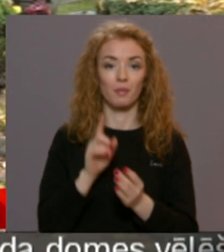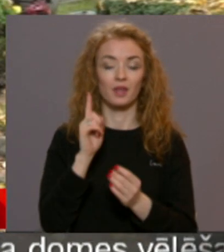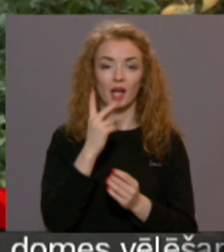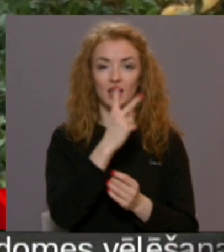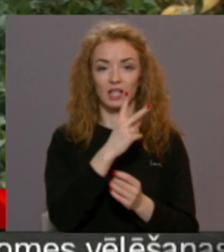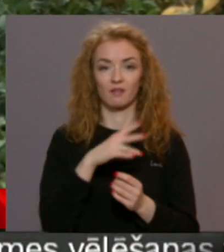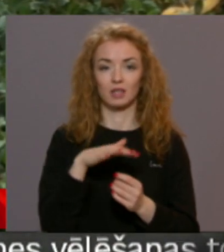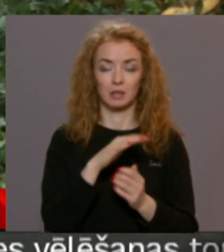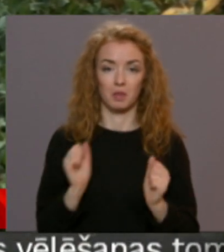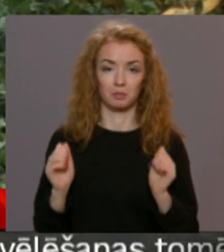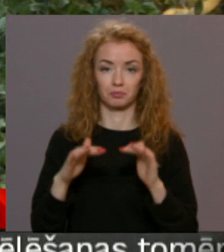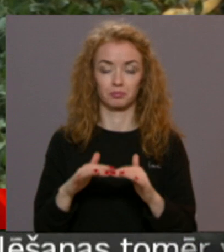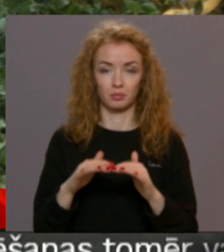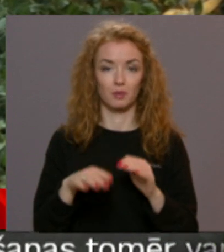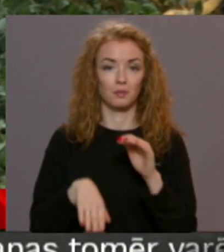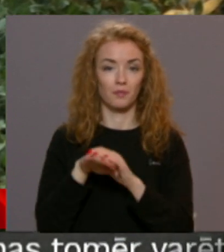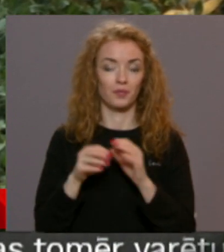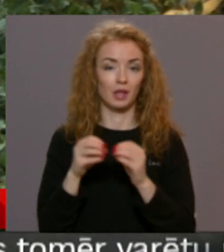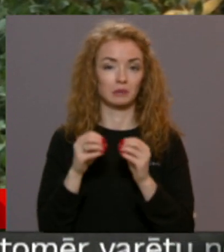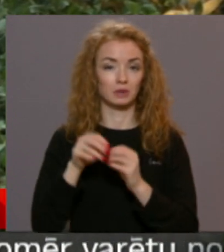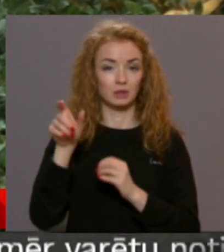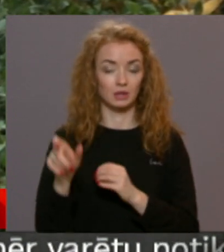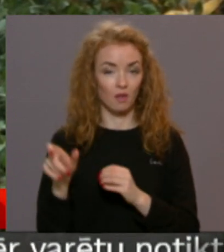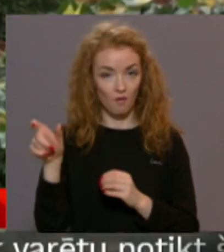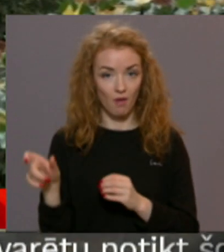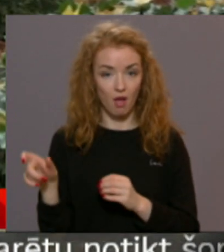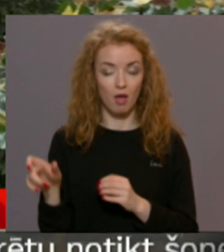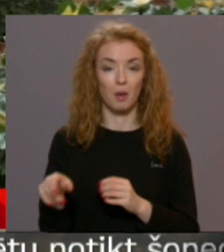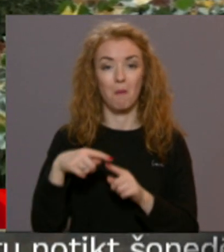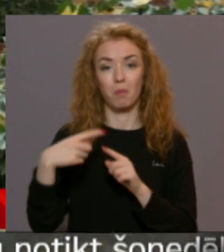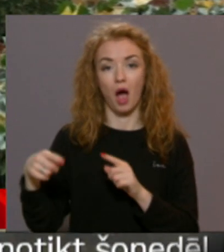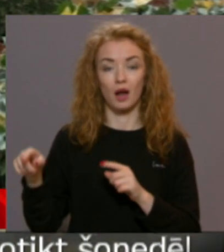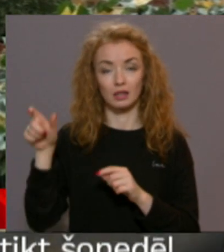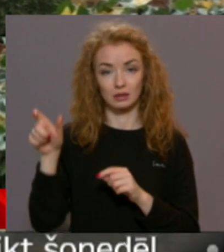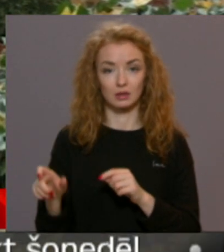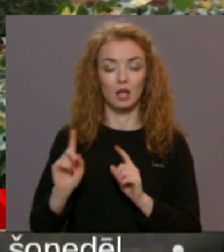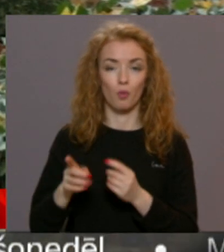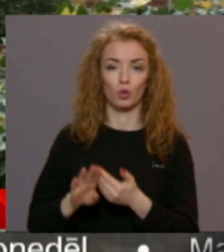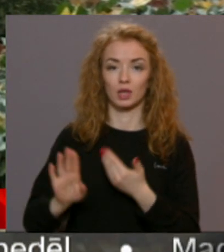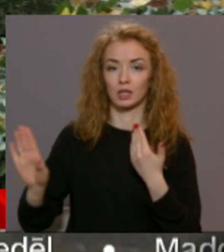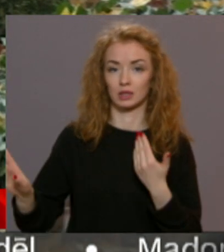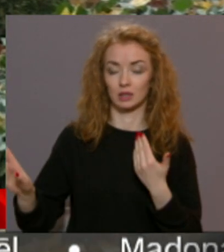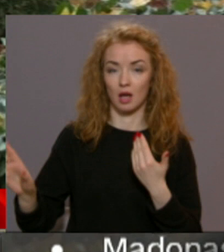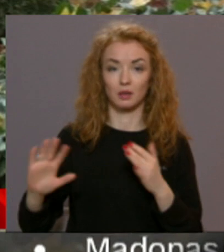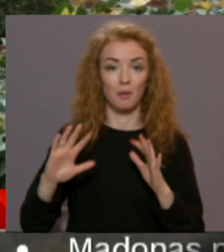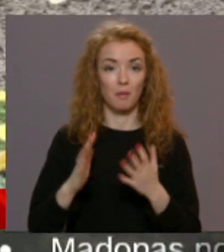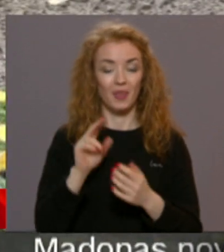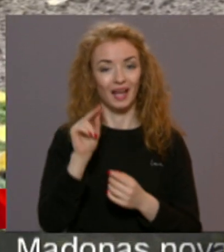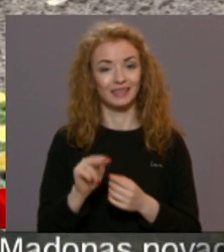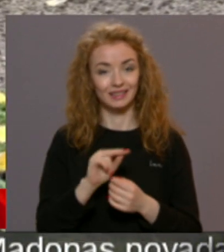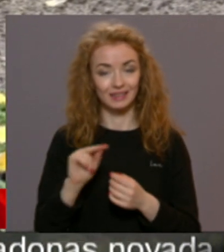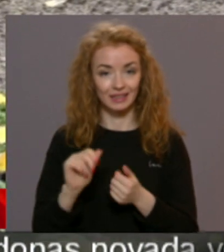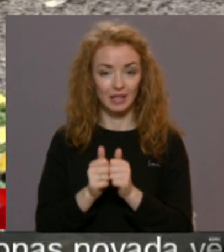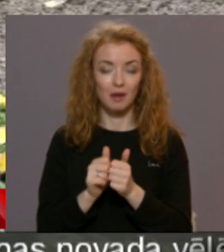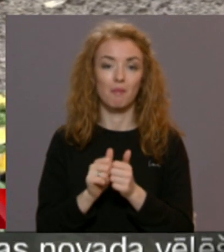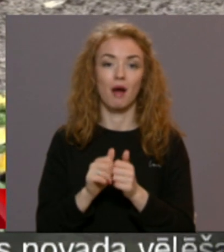mājas saimniecību locekļu un nevairāk kā desmit cilvēki. No pārējām personām būs jāievēro distants. Savukārt kristības un bērs